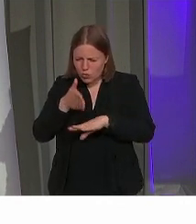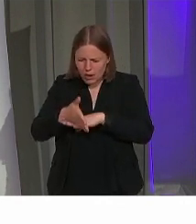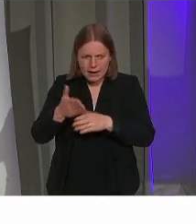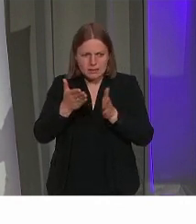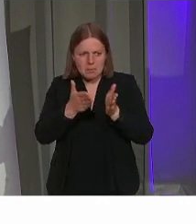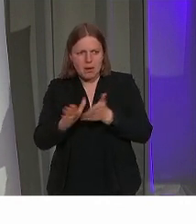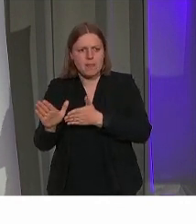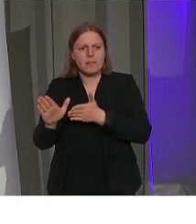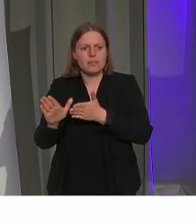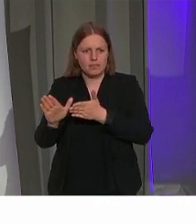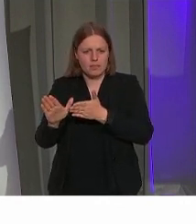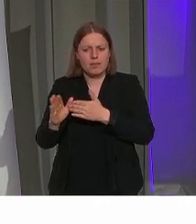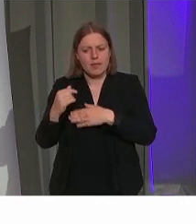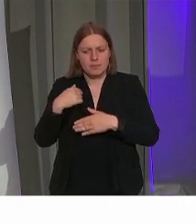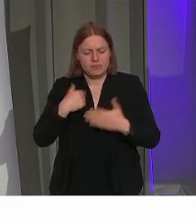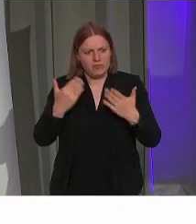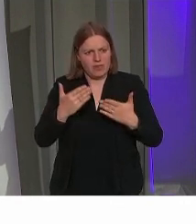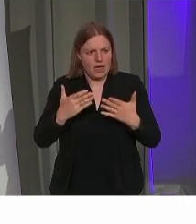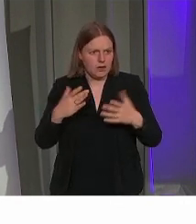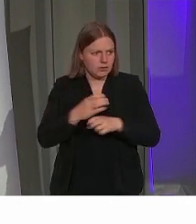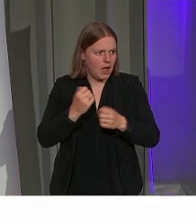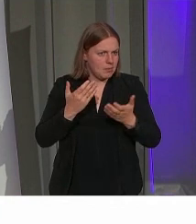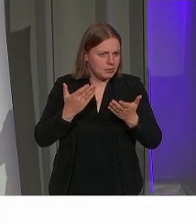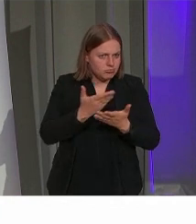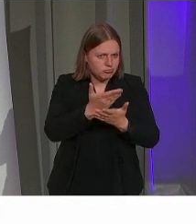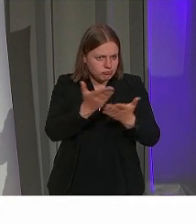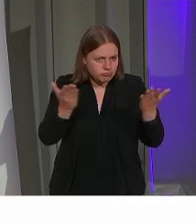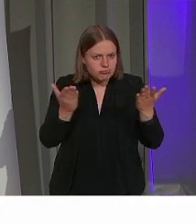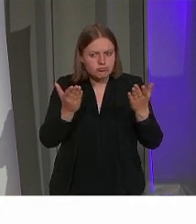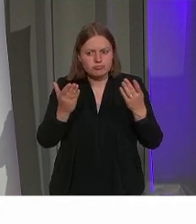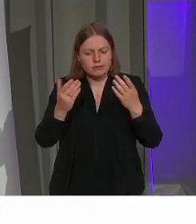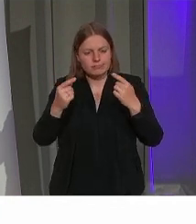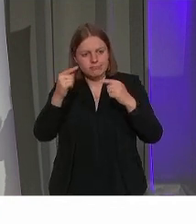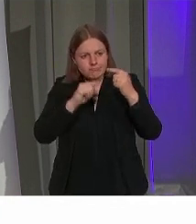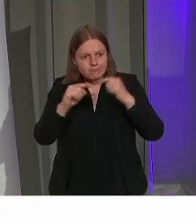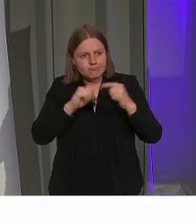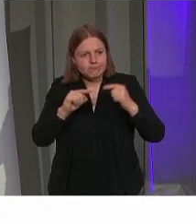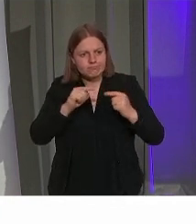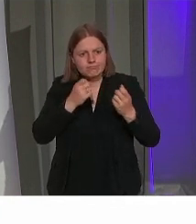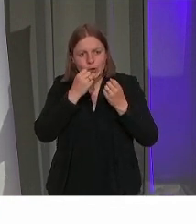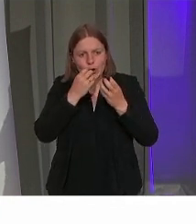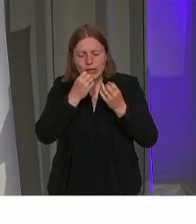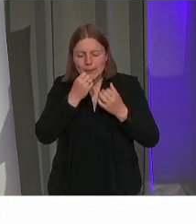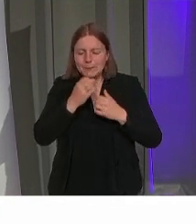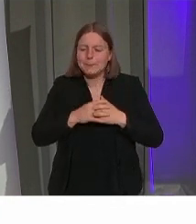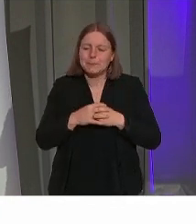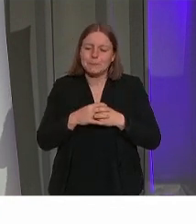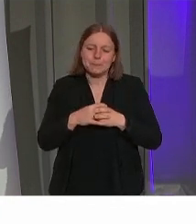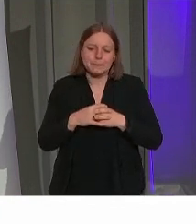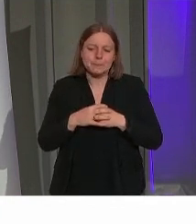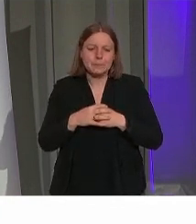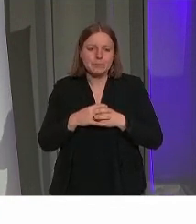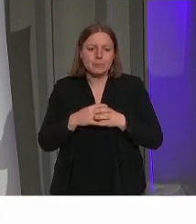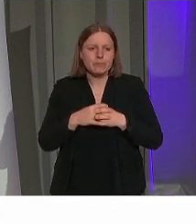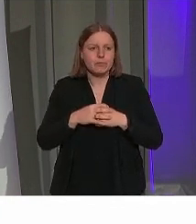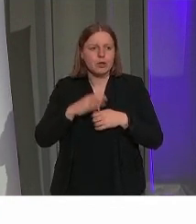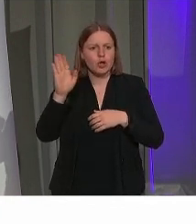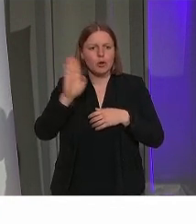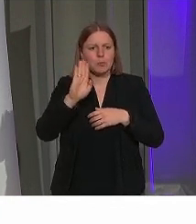Ik mag dat samen met jullie eventjes doorlopen. In het